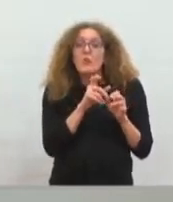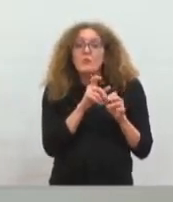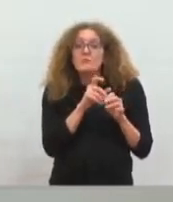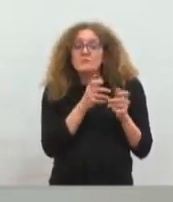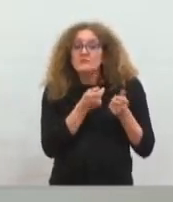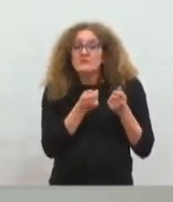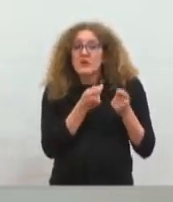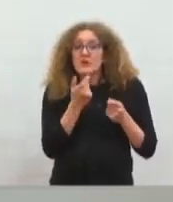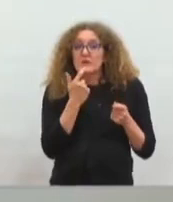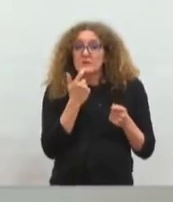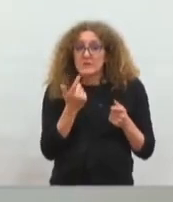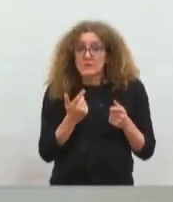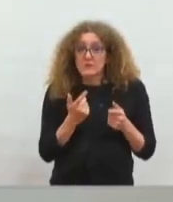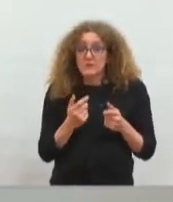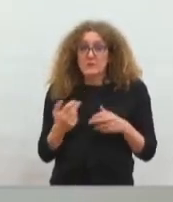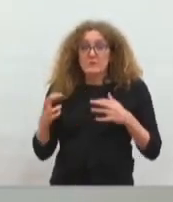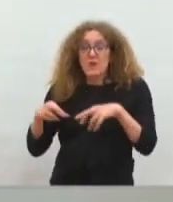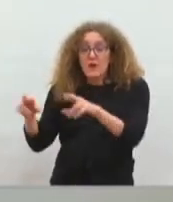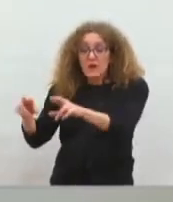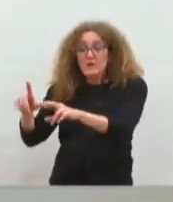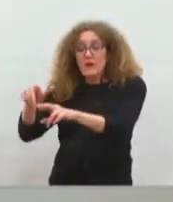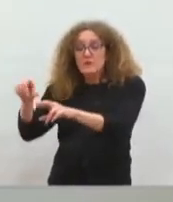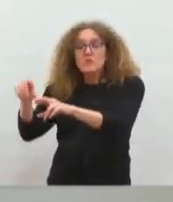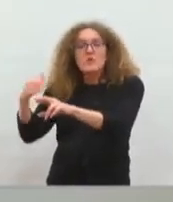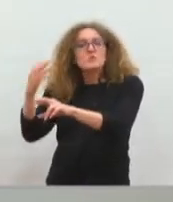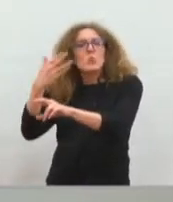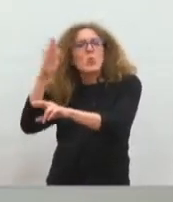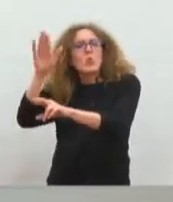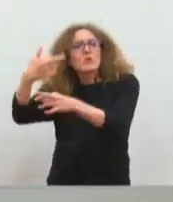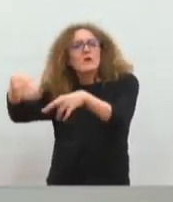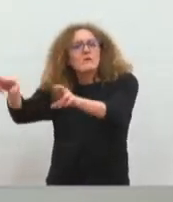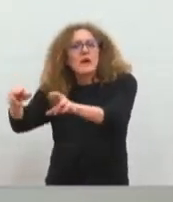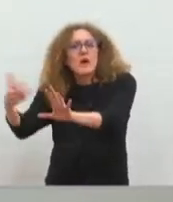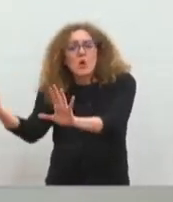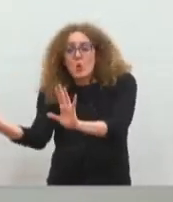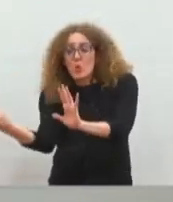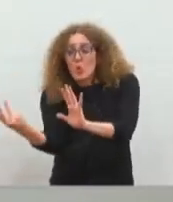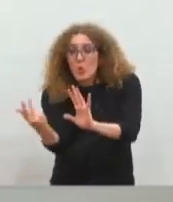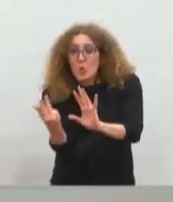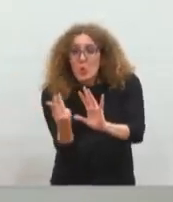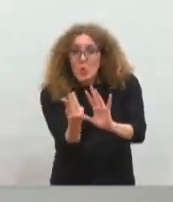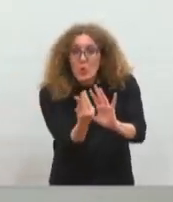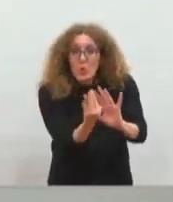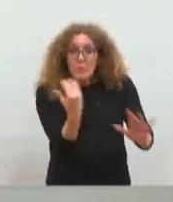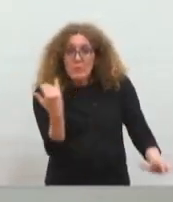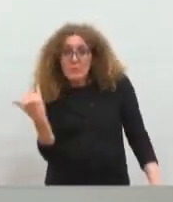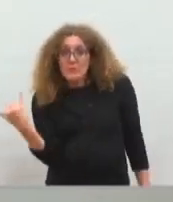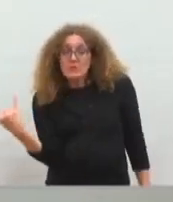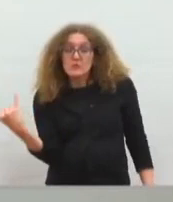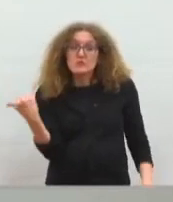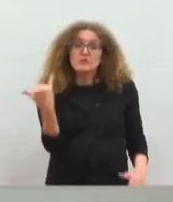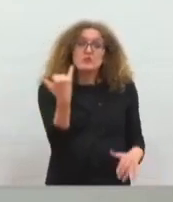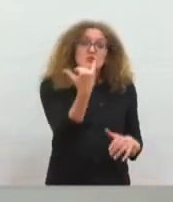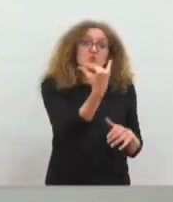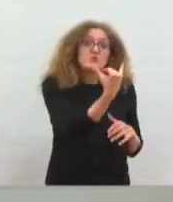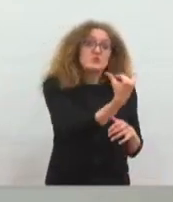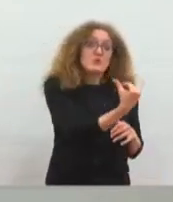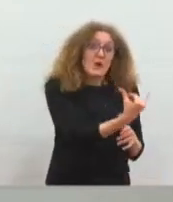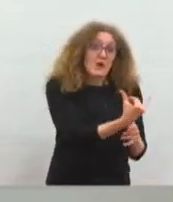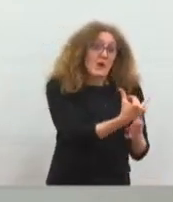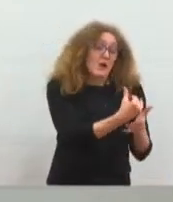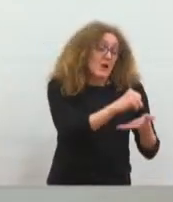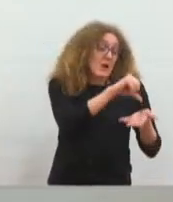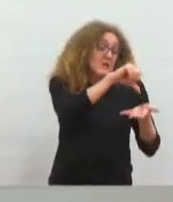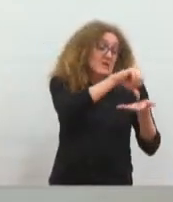prise de l'eau dans la nave du Laisse ou dans d'autres ressources, jusqu'à, disons, la sortie de la station Maéra,